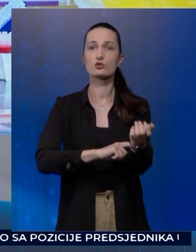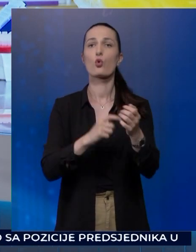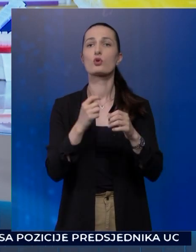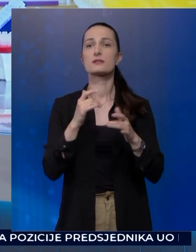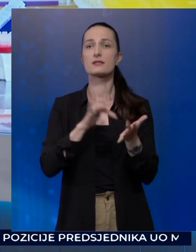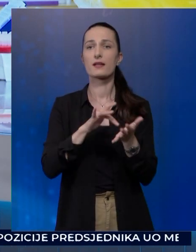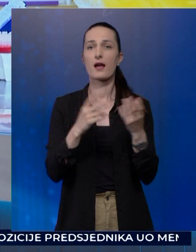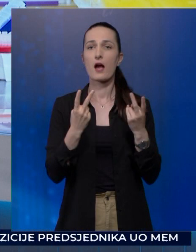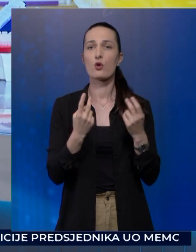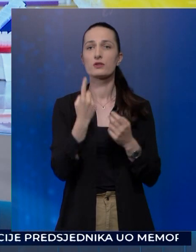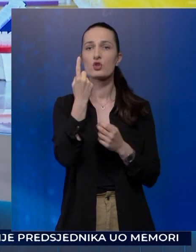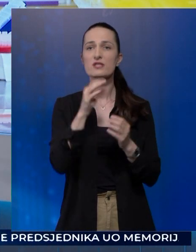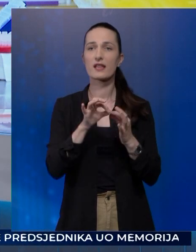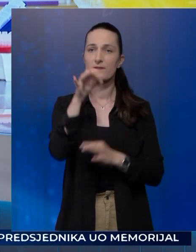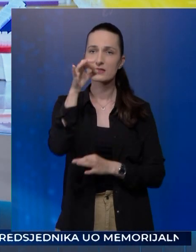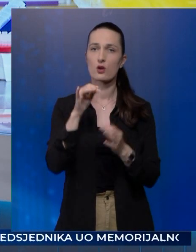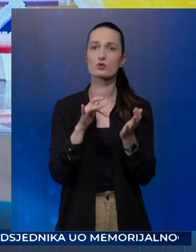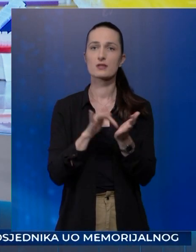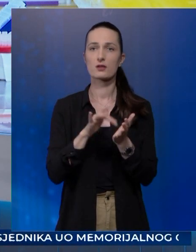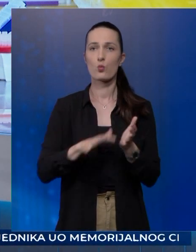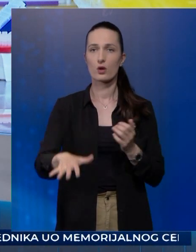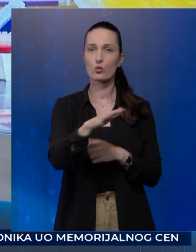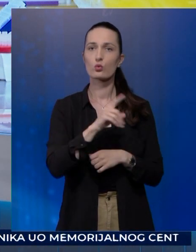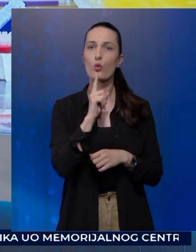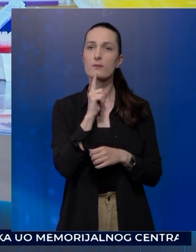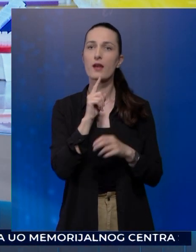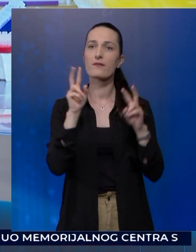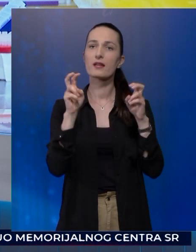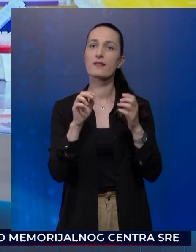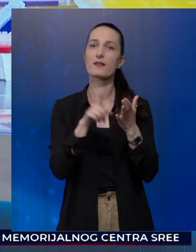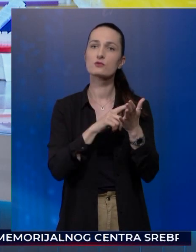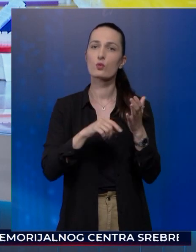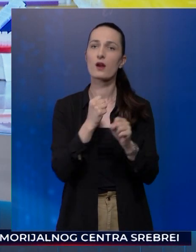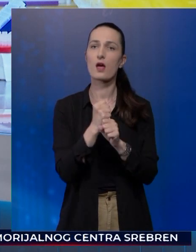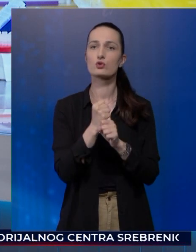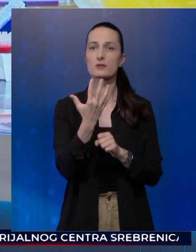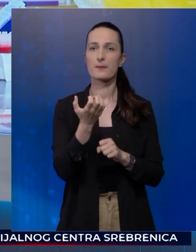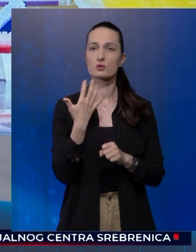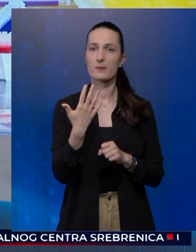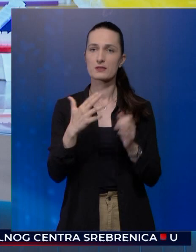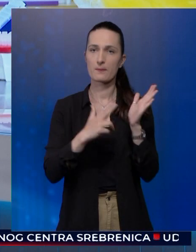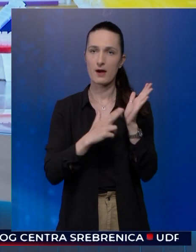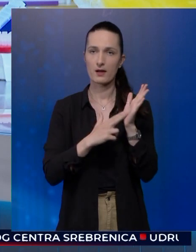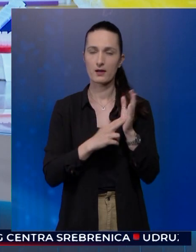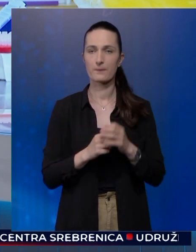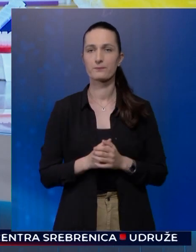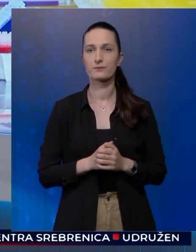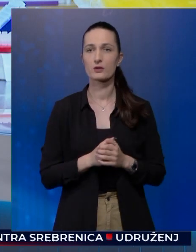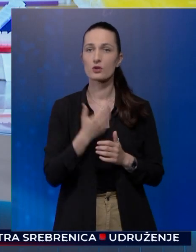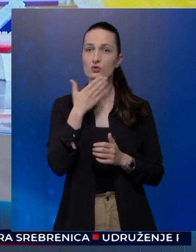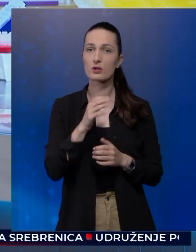genetičkog centra, kao jedinog certificiranog centra u regionu koji bi navedene testove radio za 550 maraka.